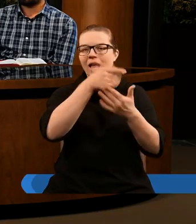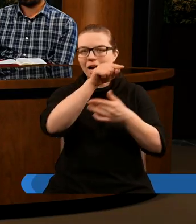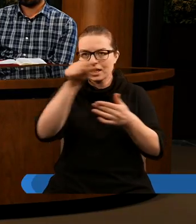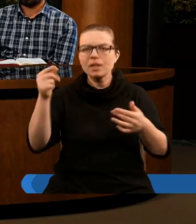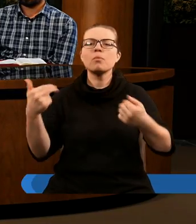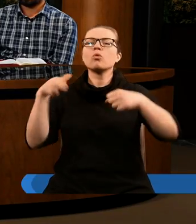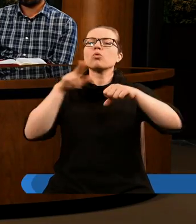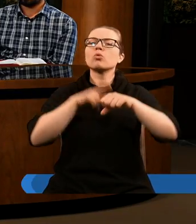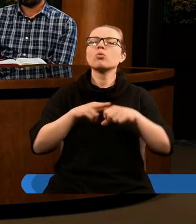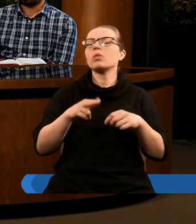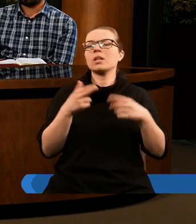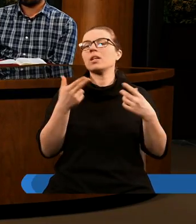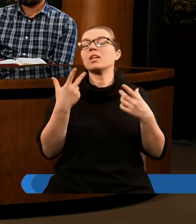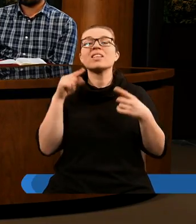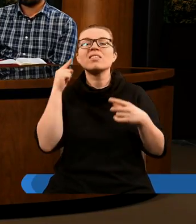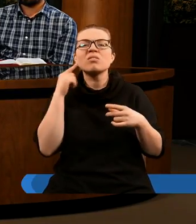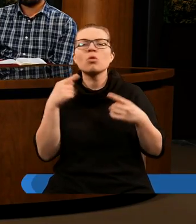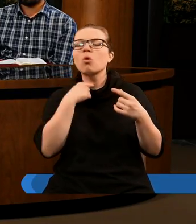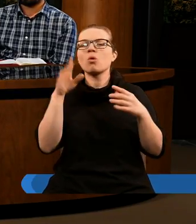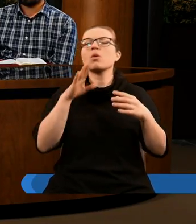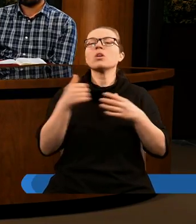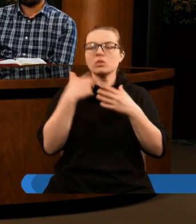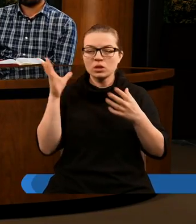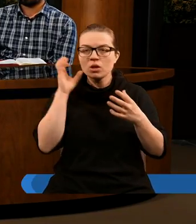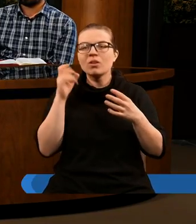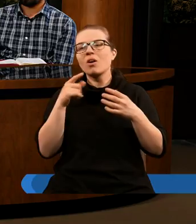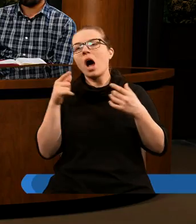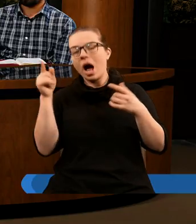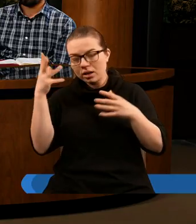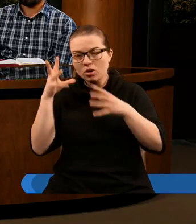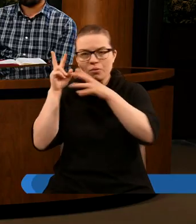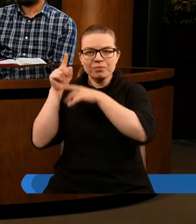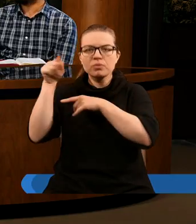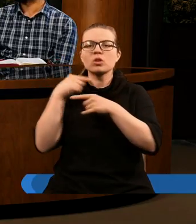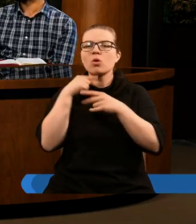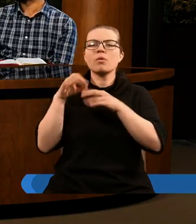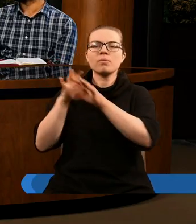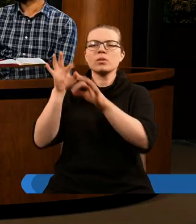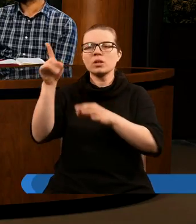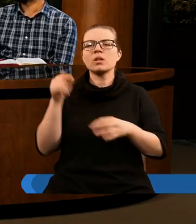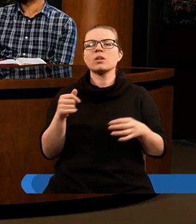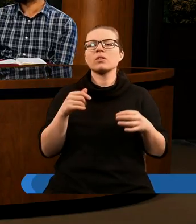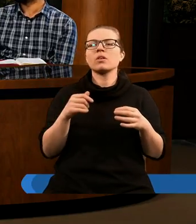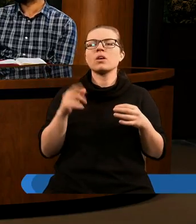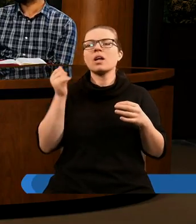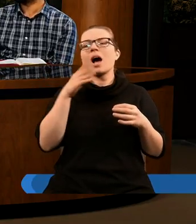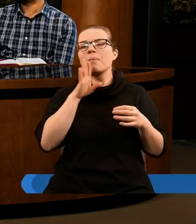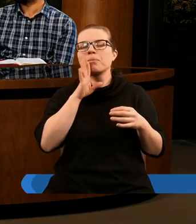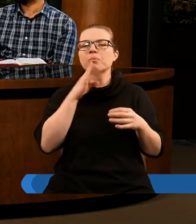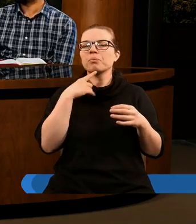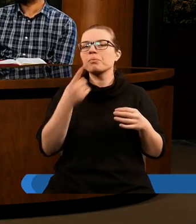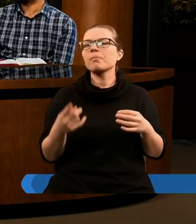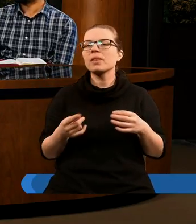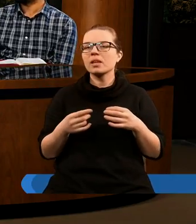tym, którzy nie odrzucają głosu Boga, którzy słuchają się za Nim i którzy podążają za Jego głosem. Tak jak jest powiedziane